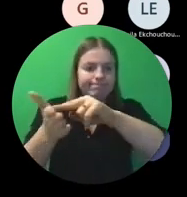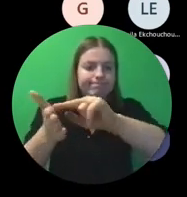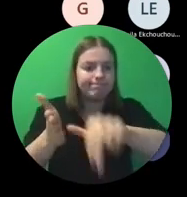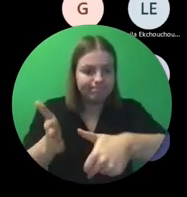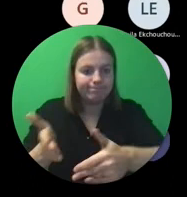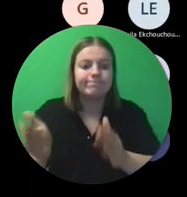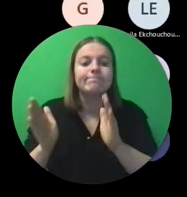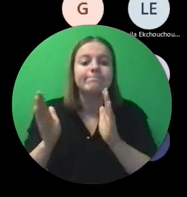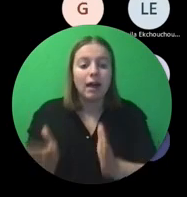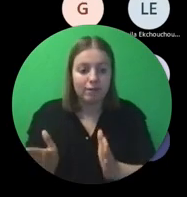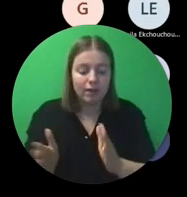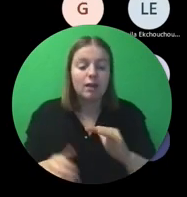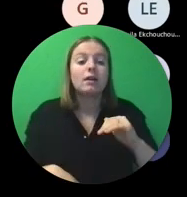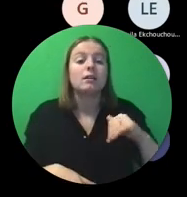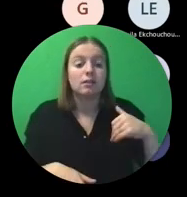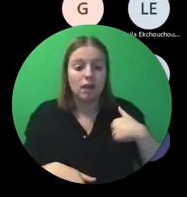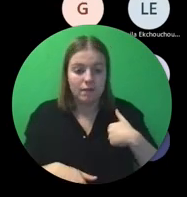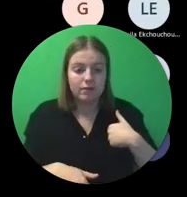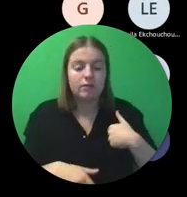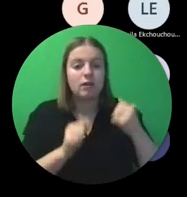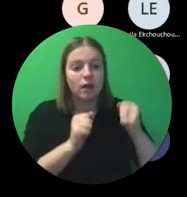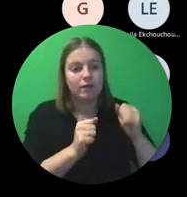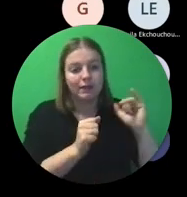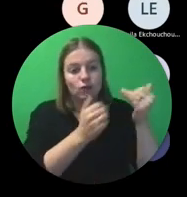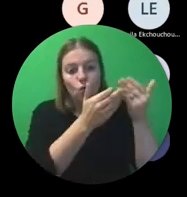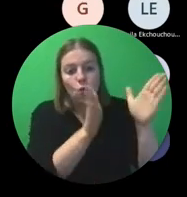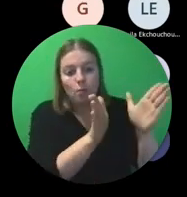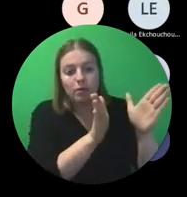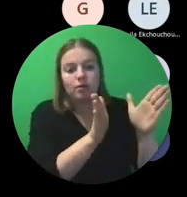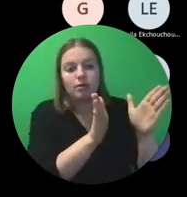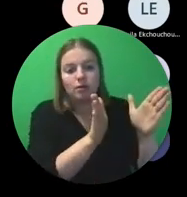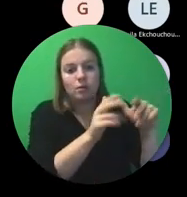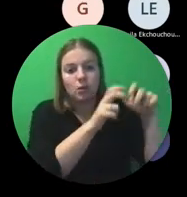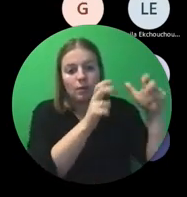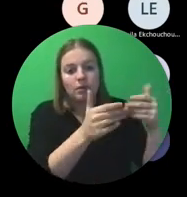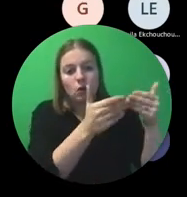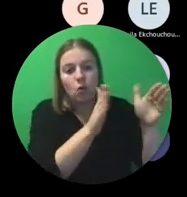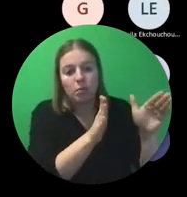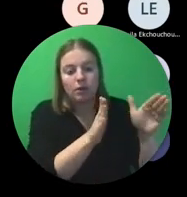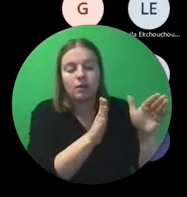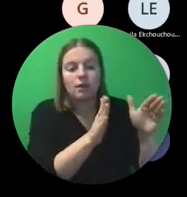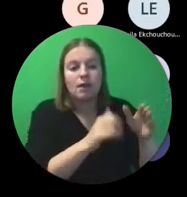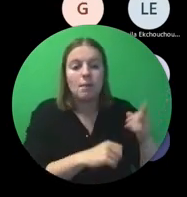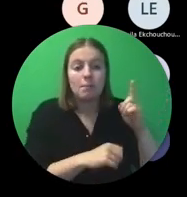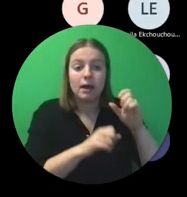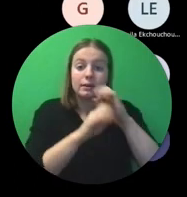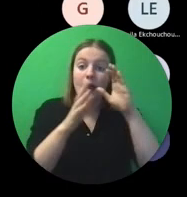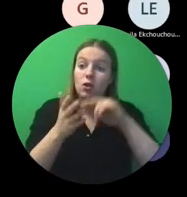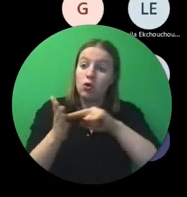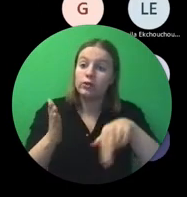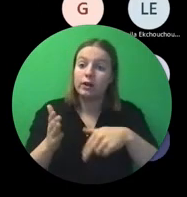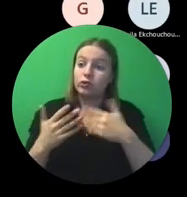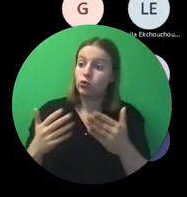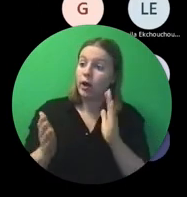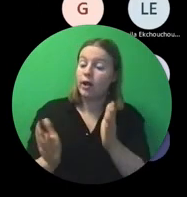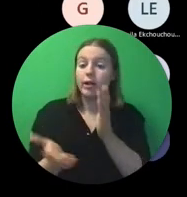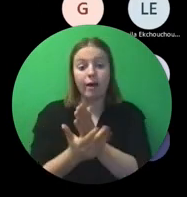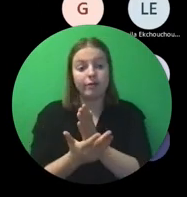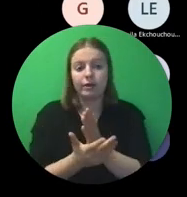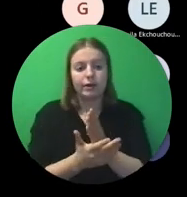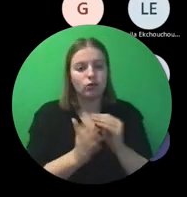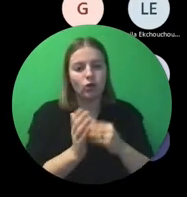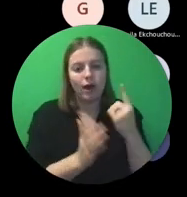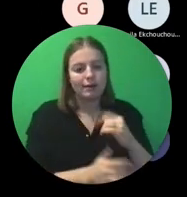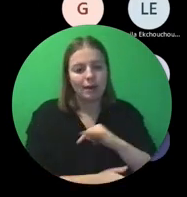partijen. En dan pas kan iets opengezet worden. Maar goed, zelfs al dat contract nu in orde was geweest, dan was het nog niet